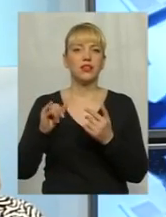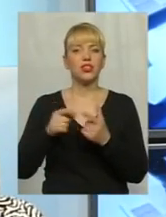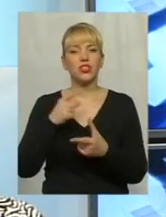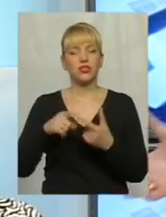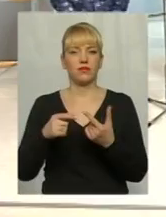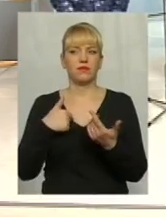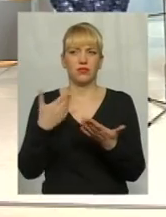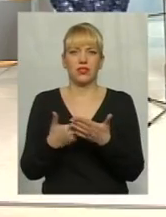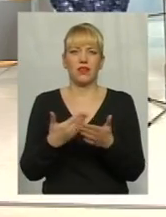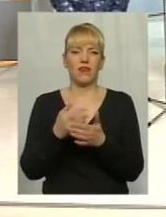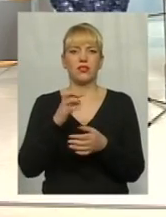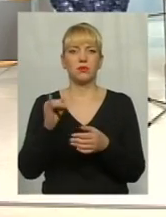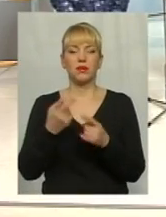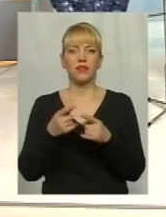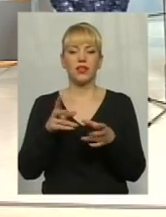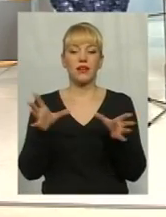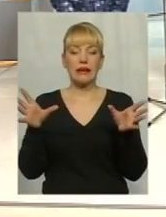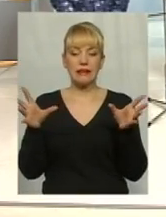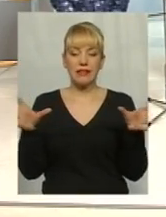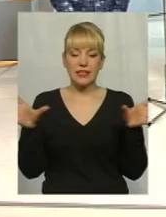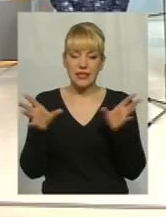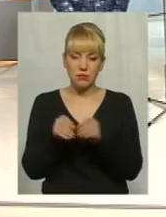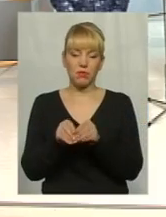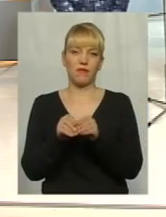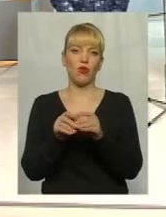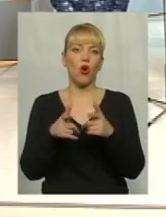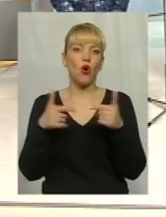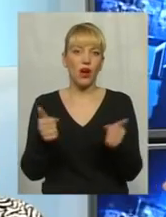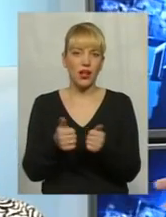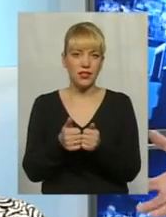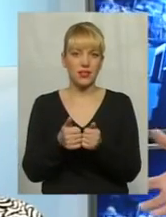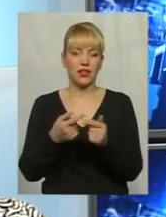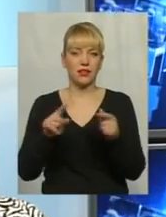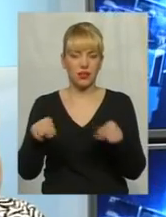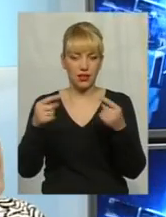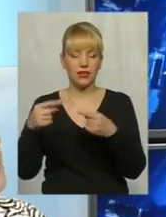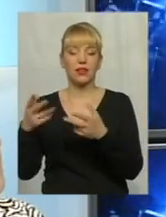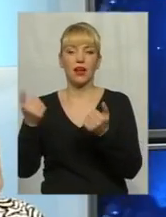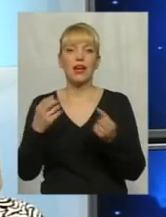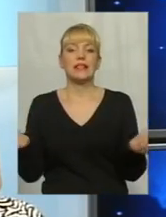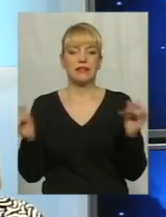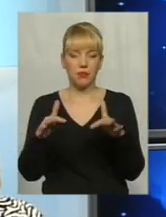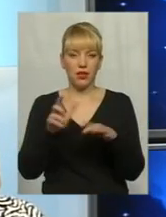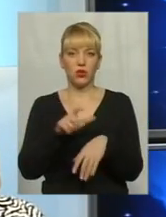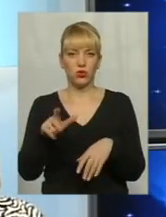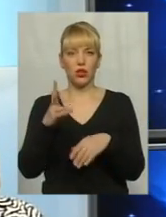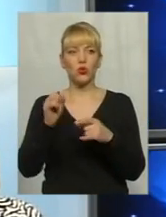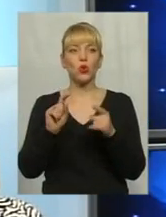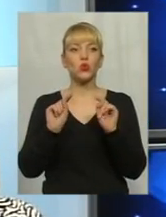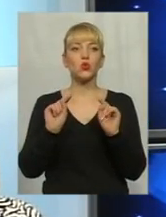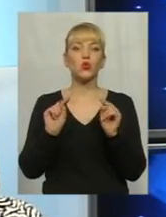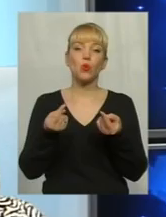начебто, ви як один співорганізатор того Майдану, ви зібрали людей, це дійсно, але чомусь